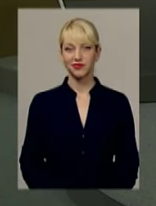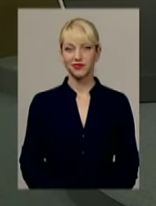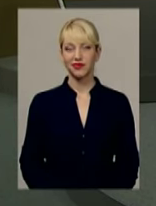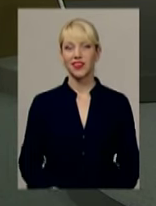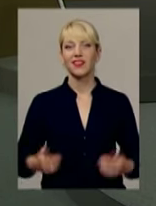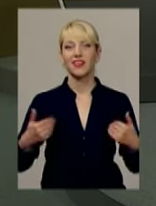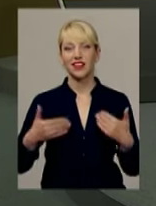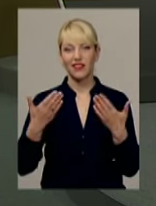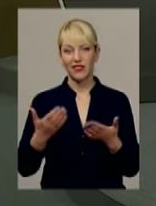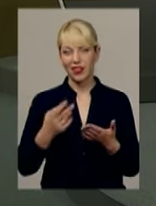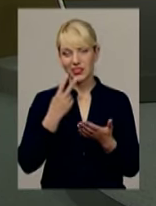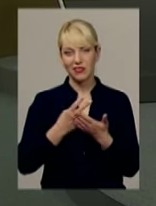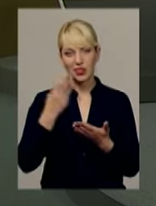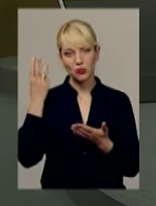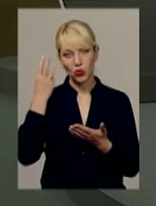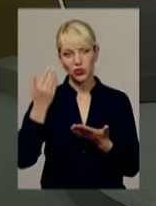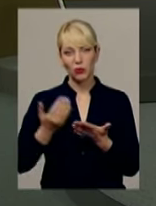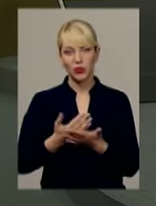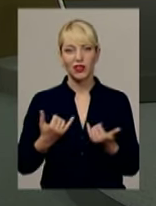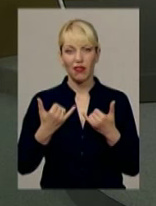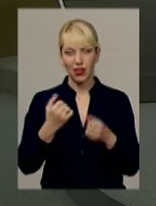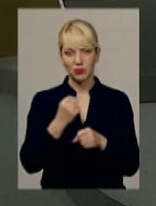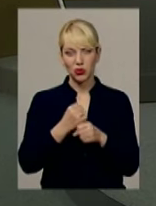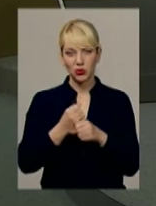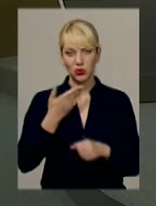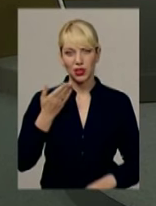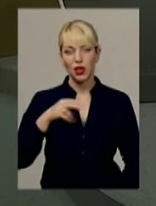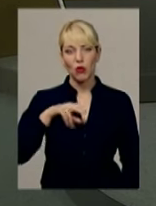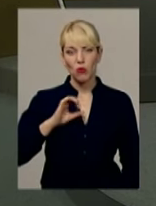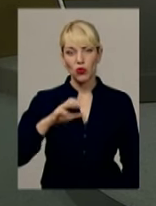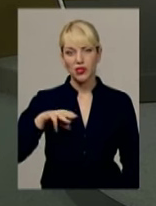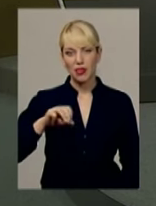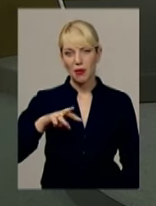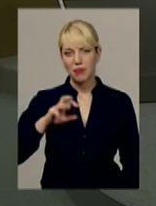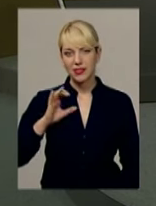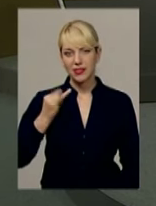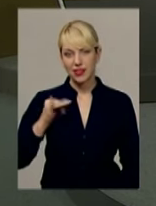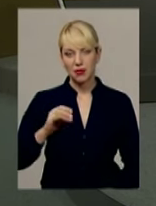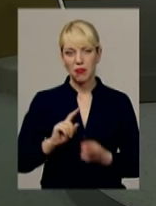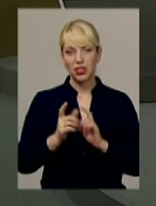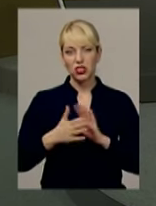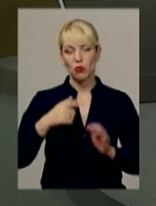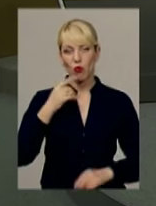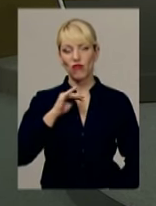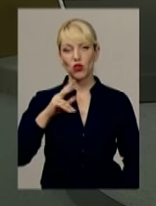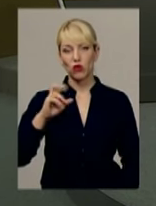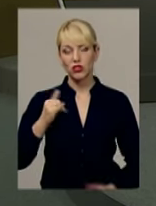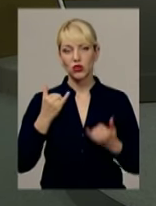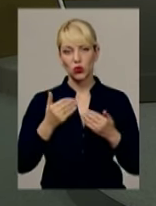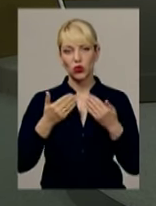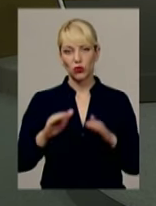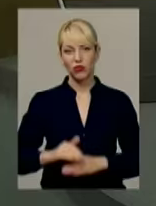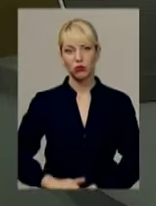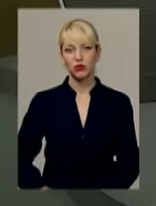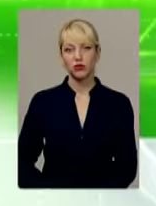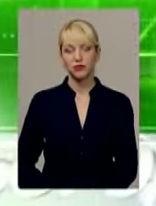Вітаю вас в ефірі Подільська панорама у студії Віталій Постемський, переклад на жестову мову Оксана Фіновська. Сьогодні у випуску.